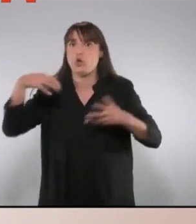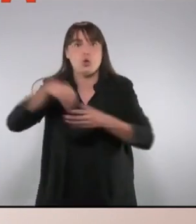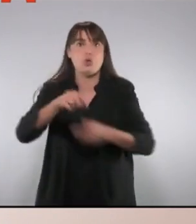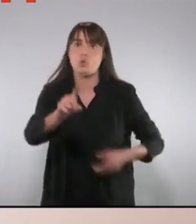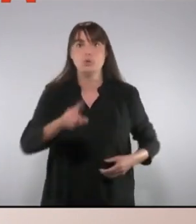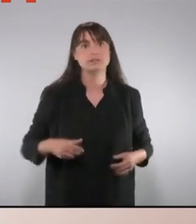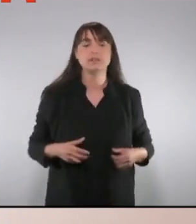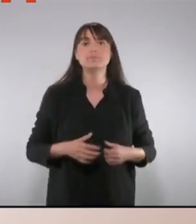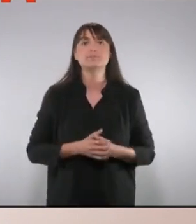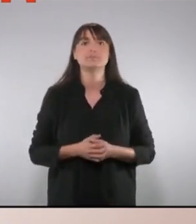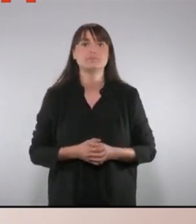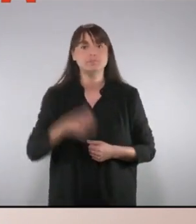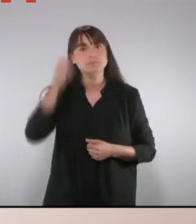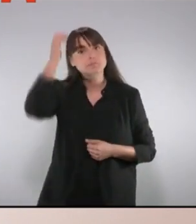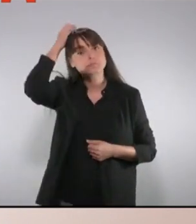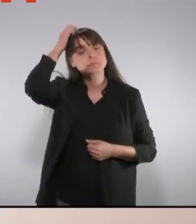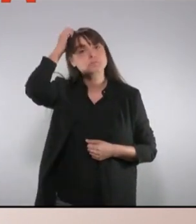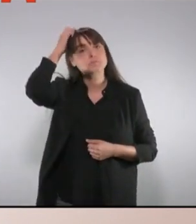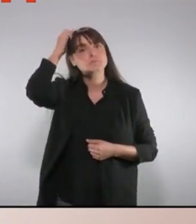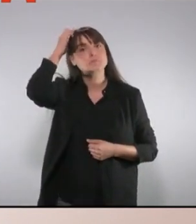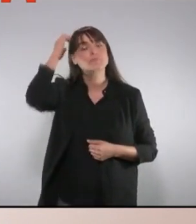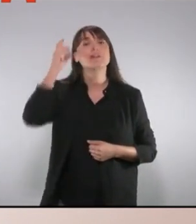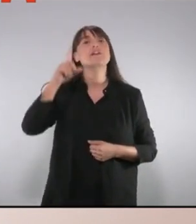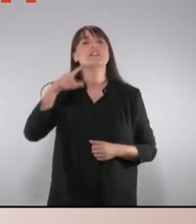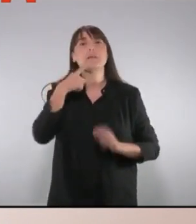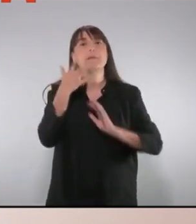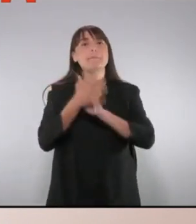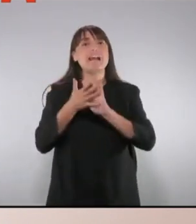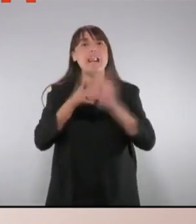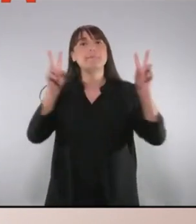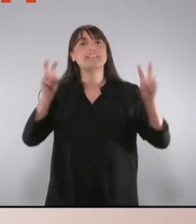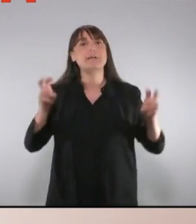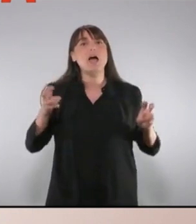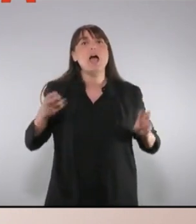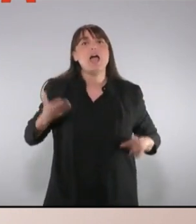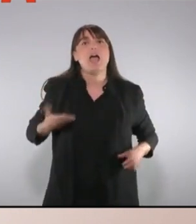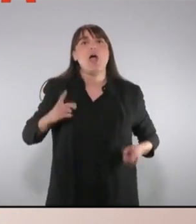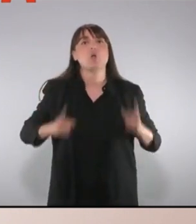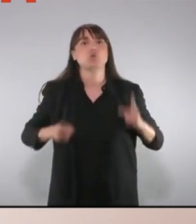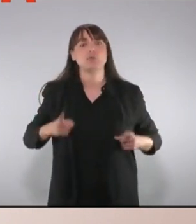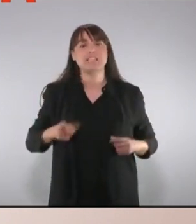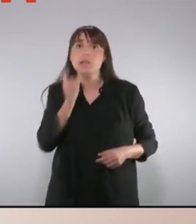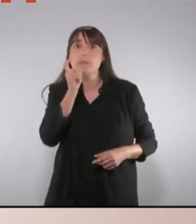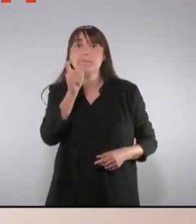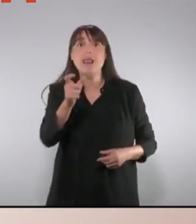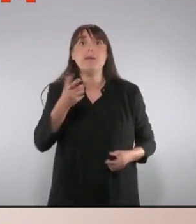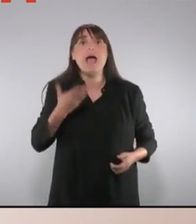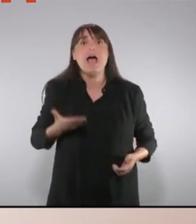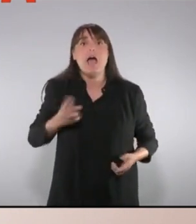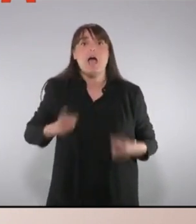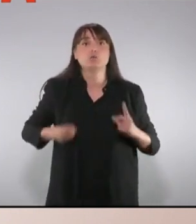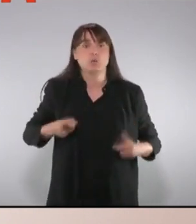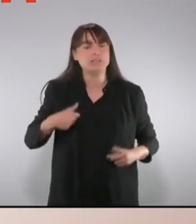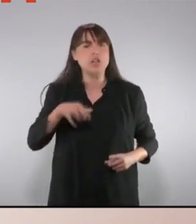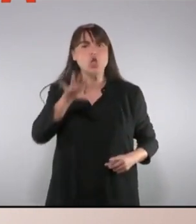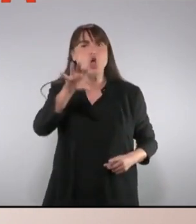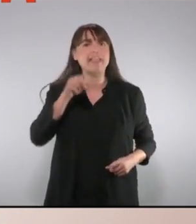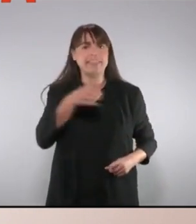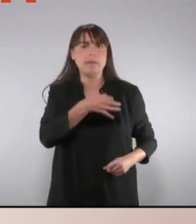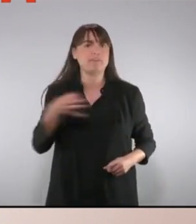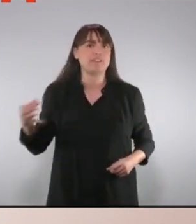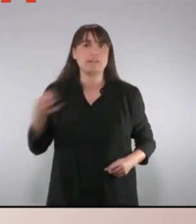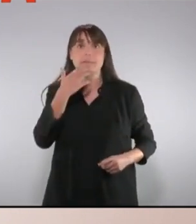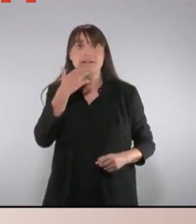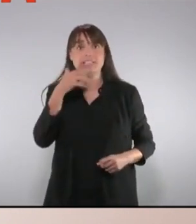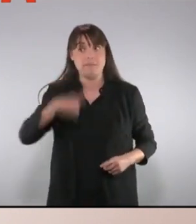filosòfic i moral. Parlem d'autoritat. Legalment tenim clar què significa autoritat. De fet, els diputats i diputades d'aquest